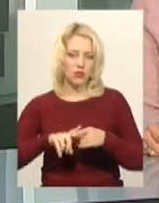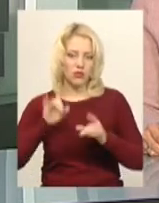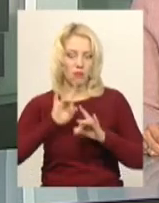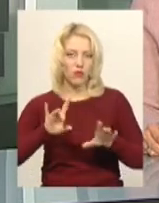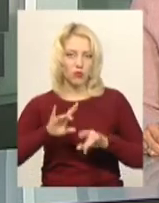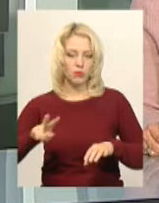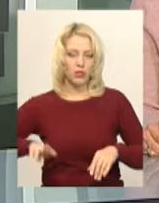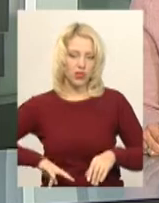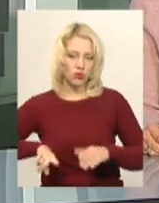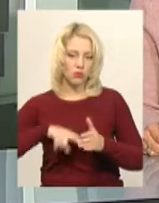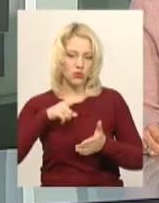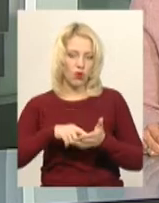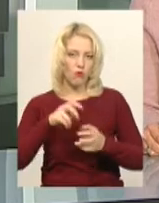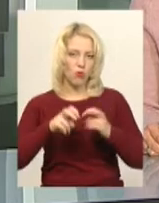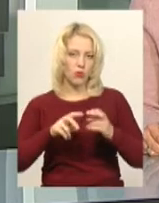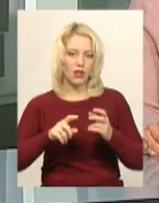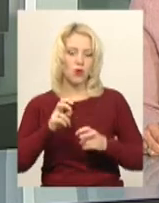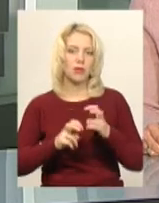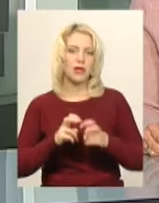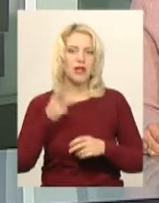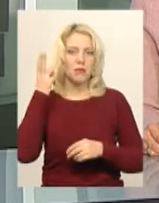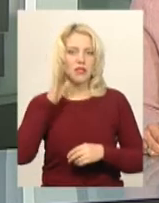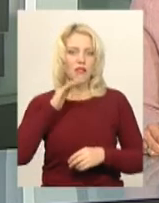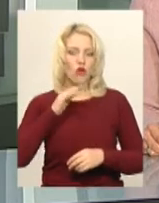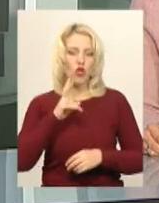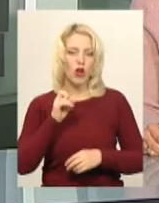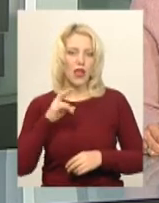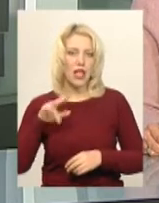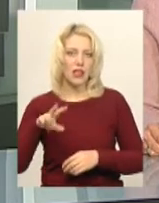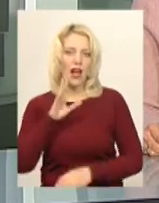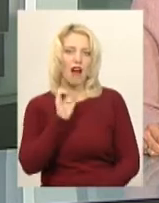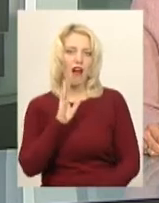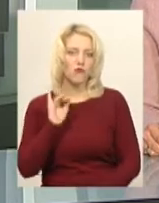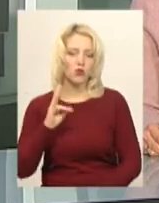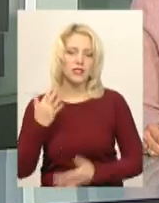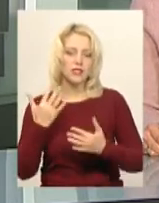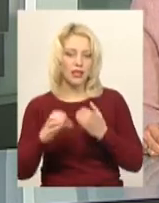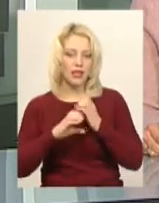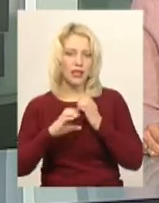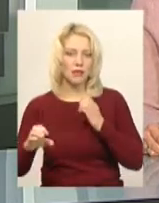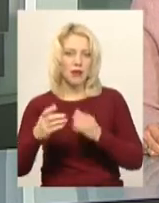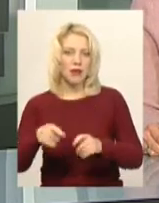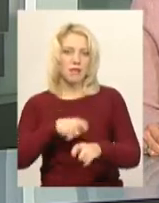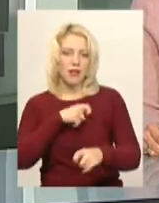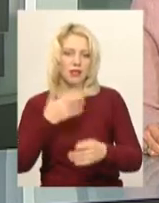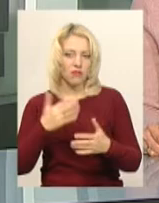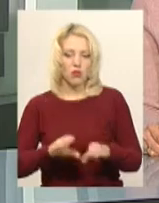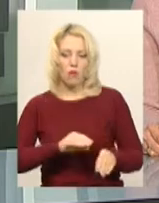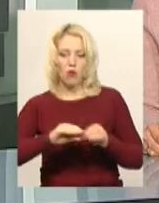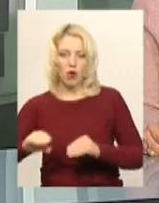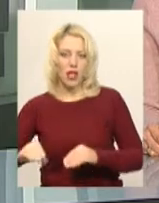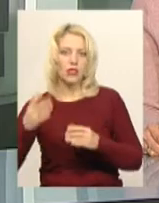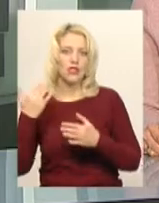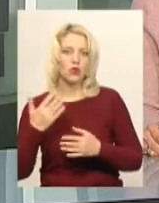повідомив директор міського комунального підприємства «Хмельницькводоканал» Віталій Кавун. Скільки метрів труб вже прокладено та коли планують завершити